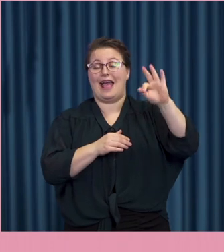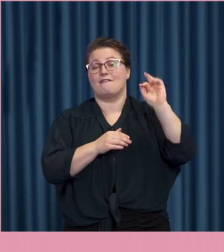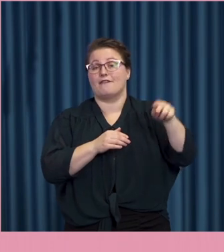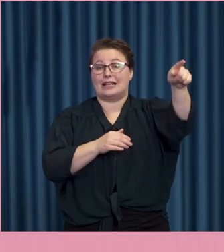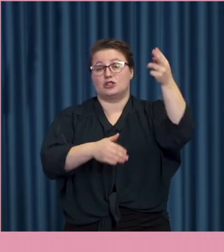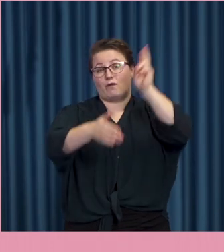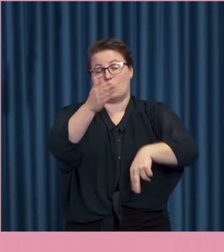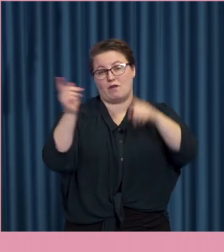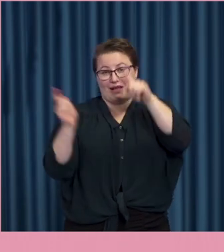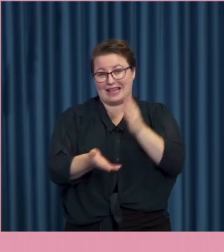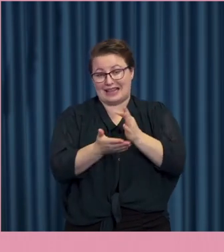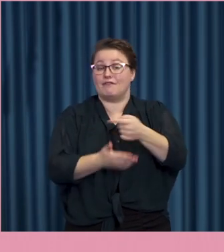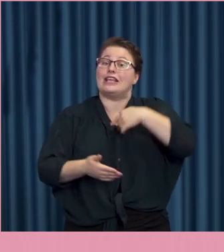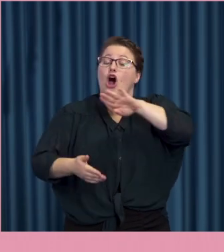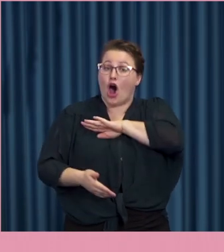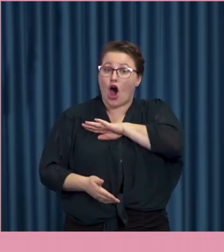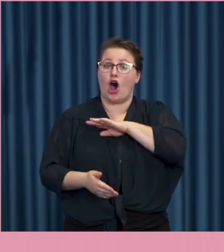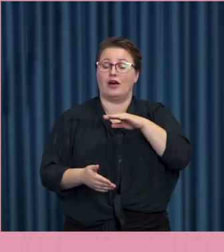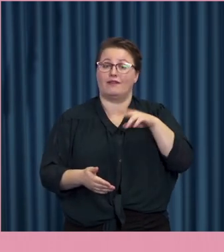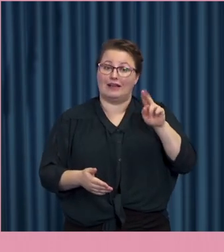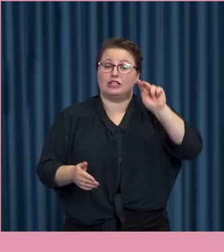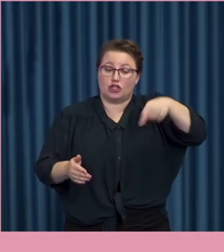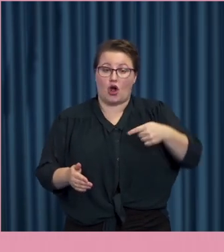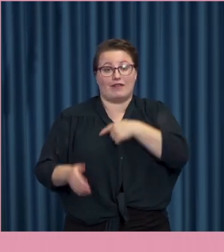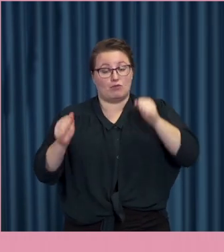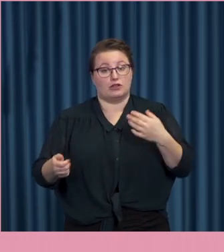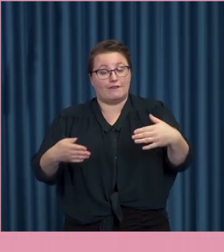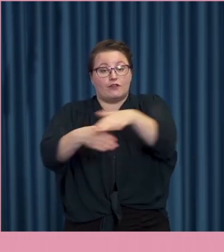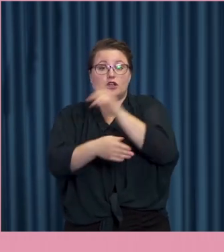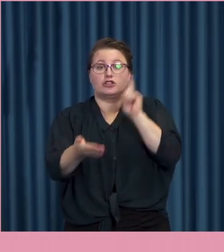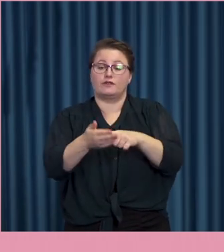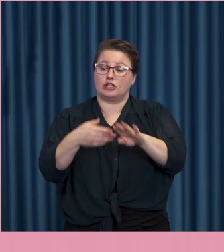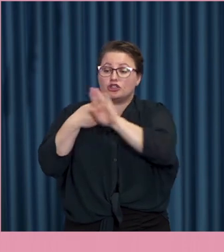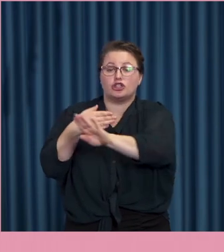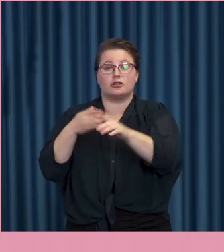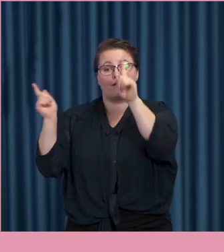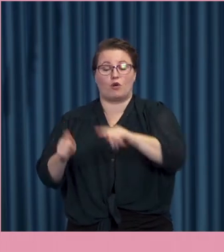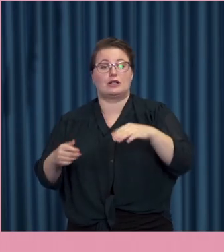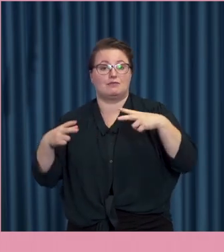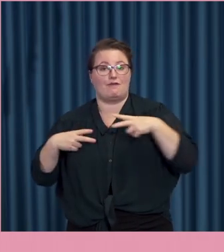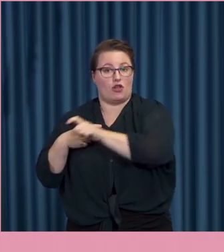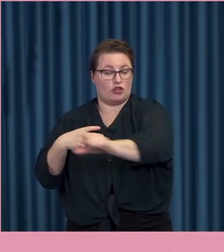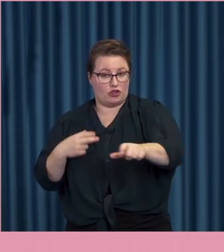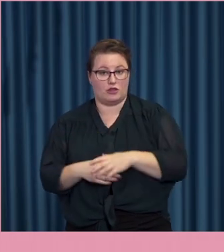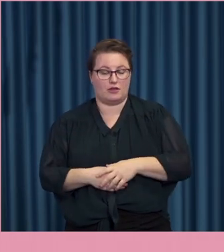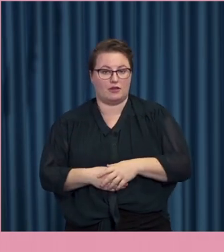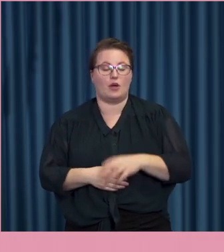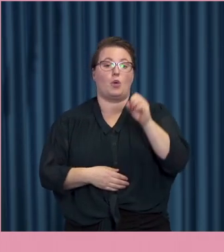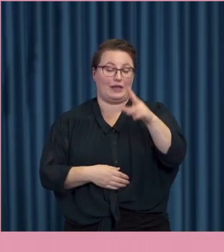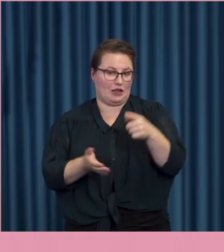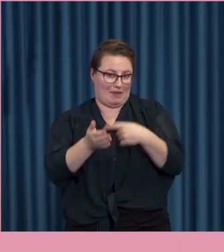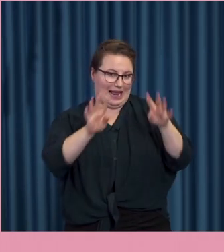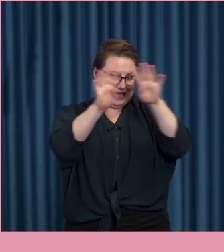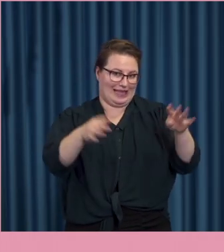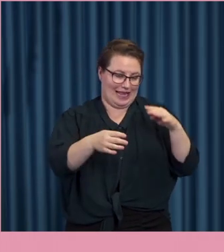vissa krav för att skydda människors privatliv till exempel. Så det är det jag menar med näthat. Vad menar med demokratihot då i